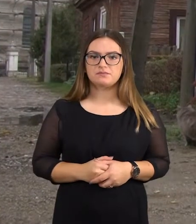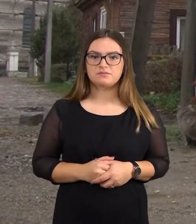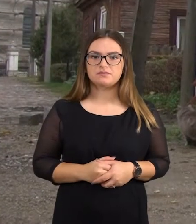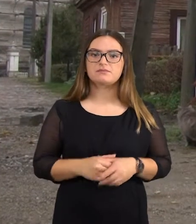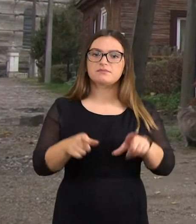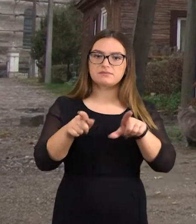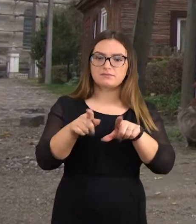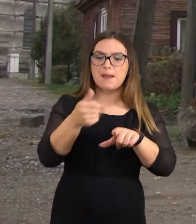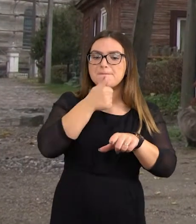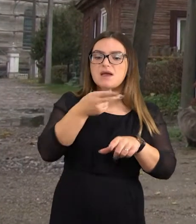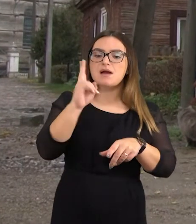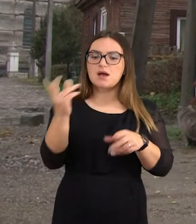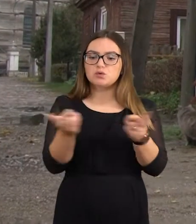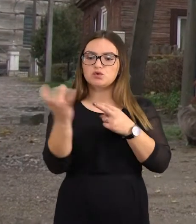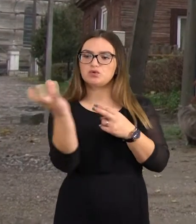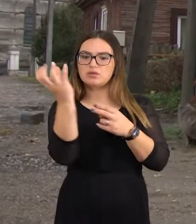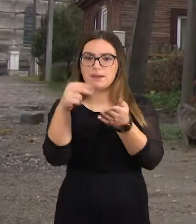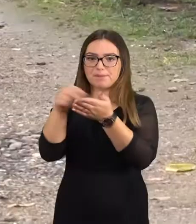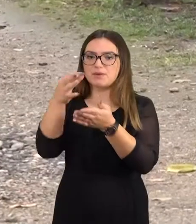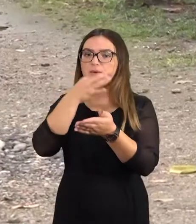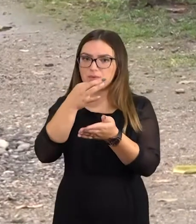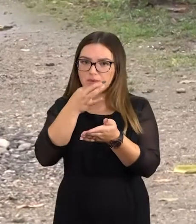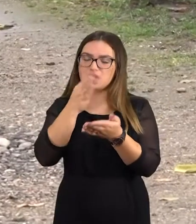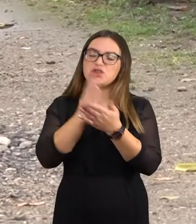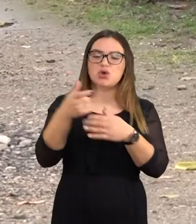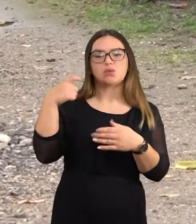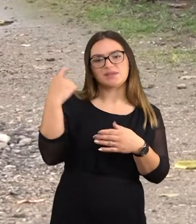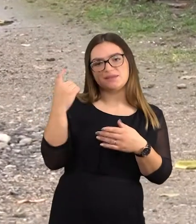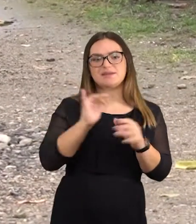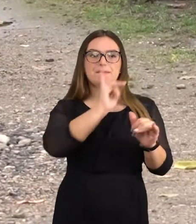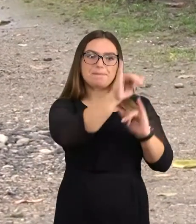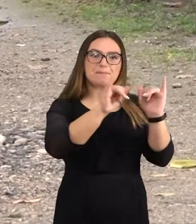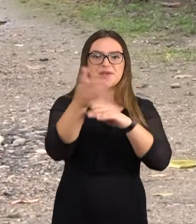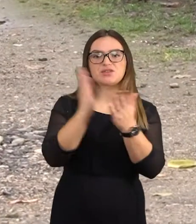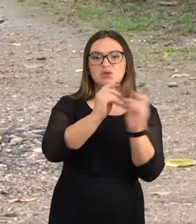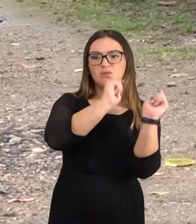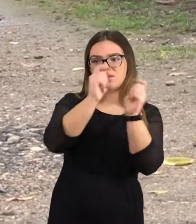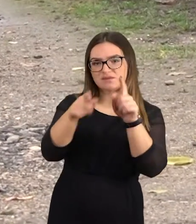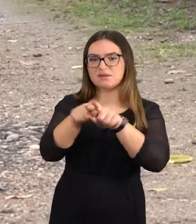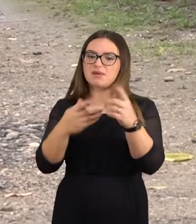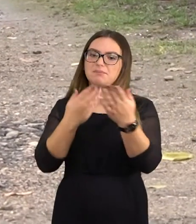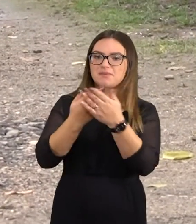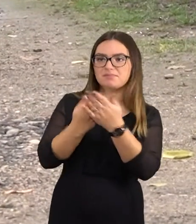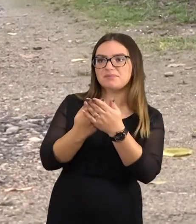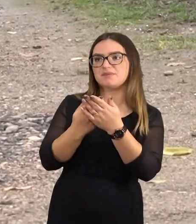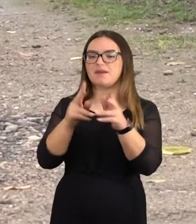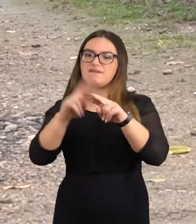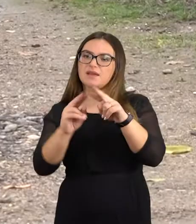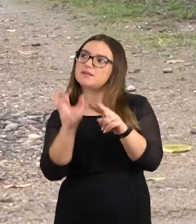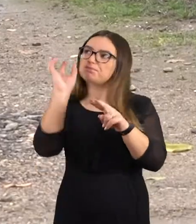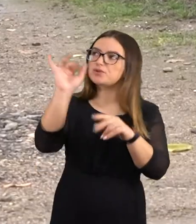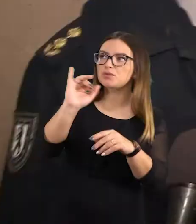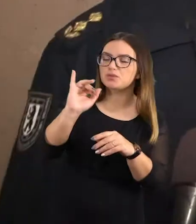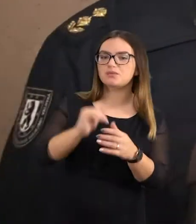Dar neįsigijusiems šio prietaiso prevencinės akcijos metu ugnėgesiai jį dovanoja ir paaiškina, kur jį tvirtinti, kad jis veiktų